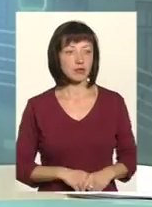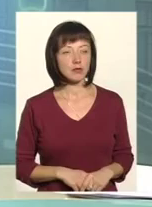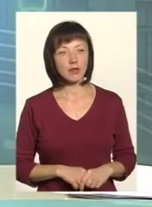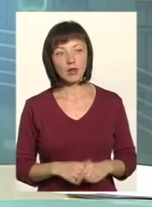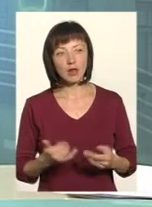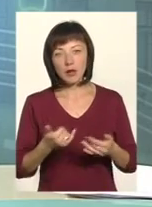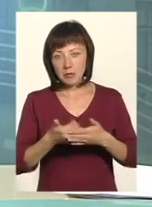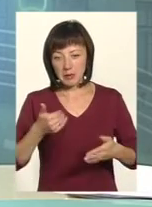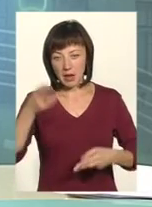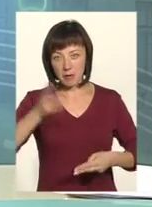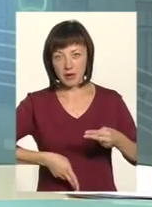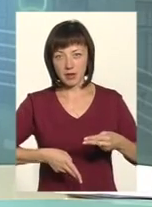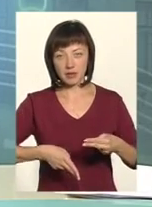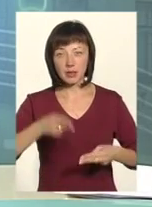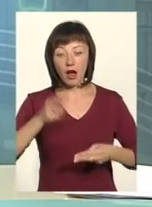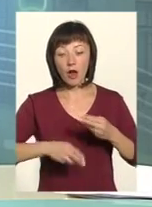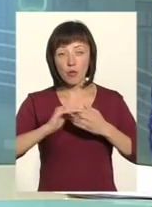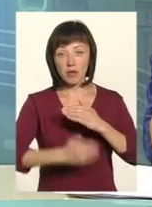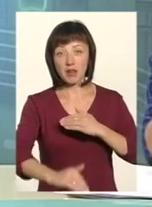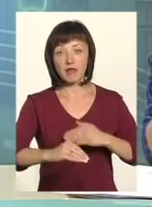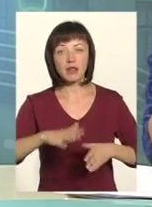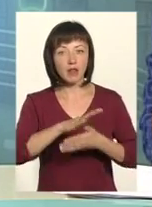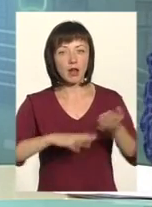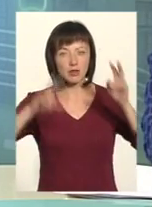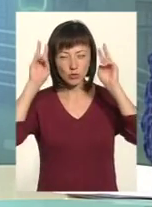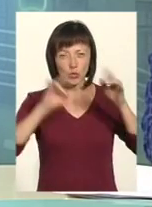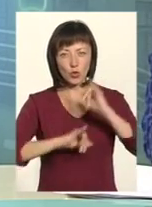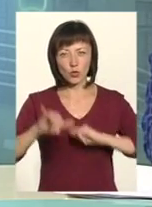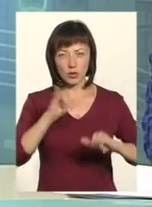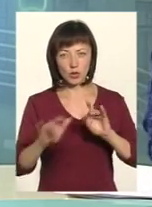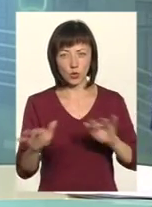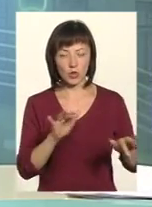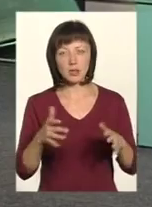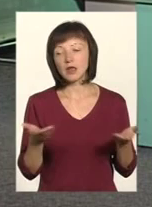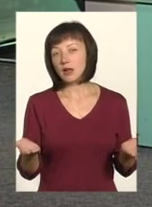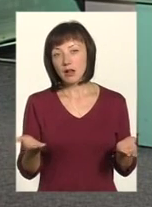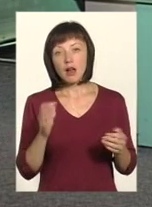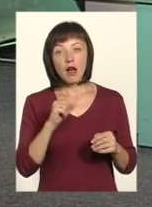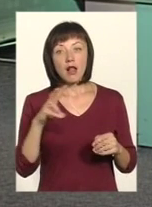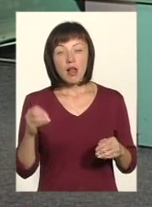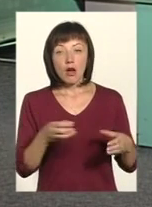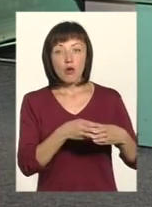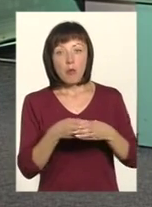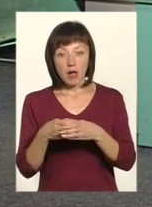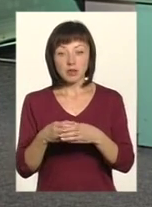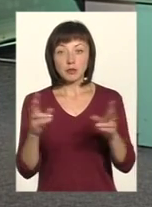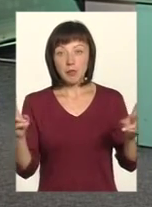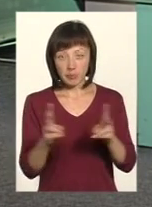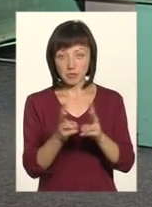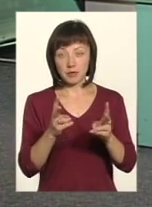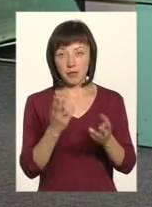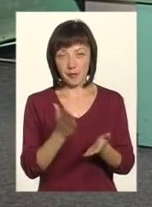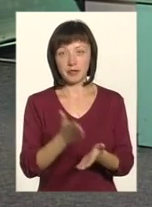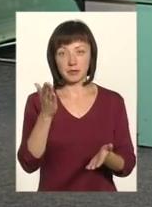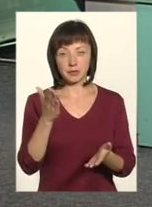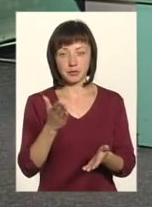прірві. На краю прірви, тому що далі не зрозуміло, куди рухатися. Принаймні, не то що на прірві, але громада зіткнулася з